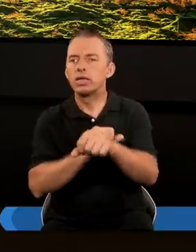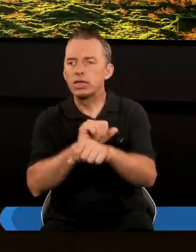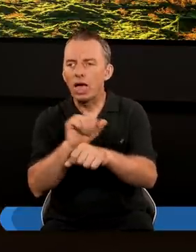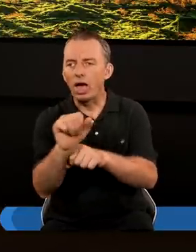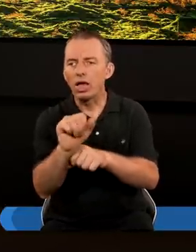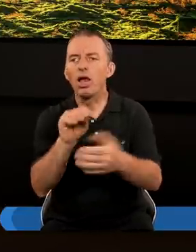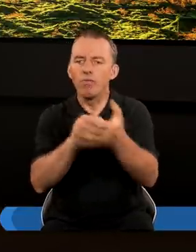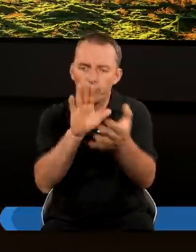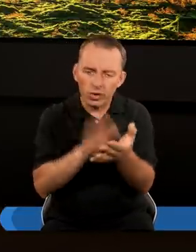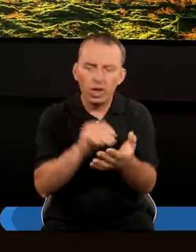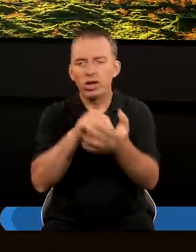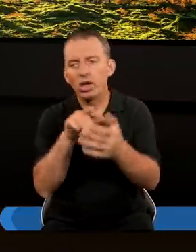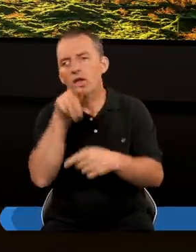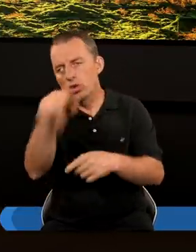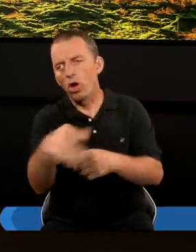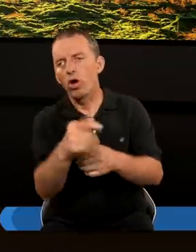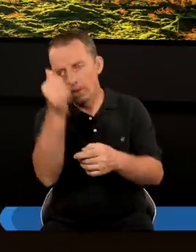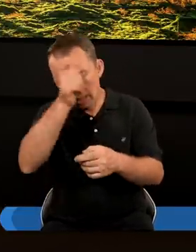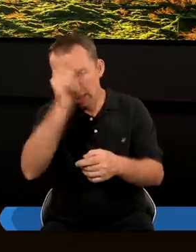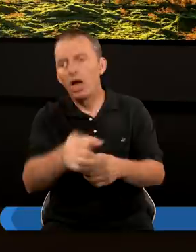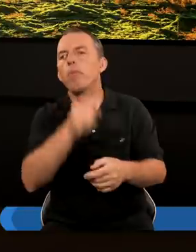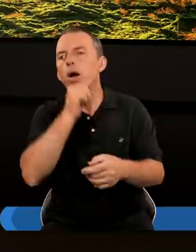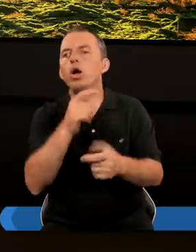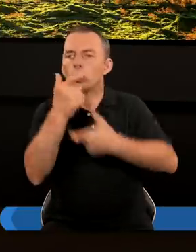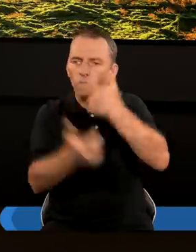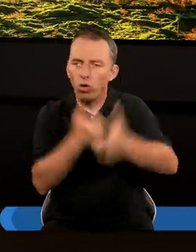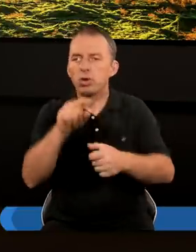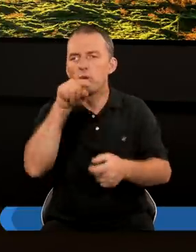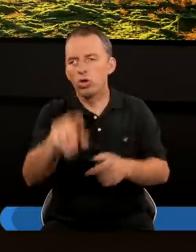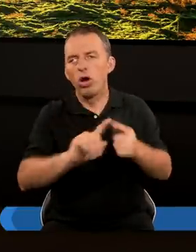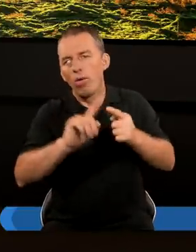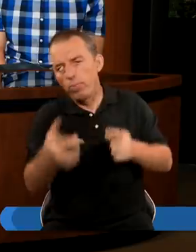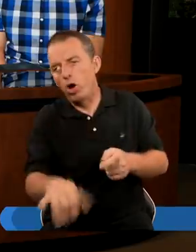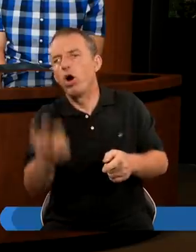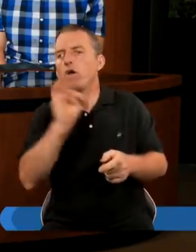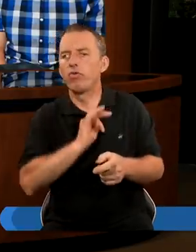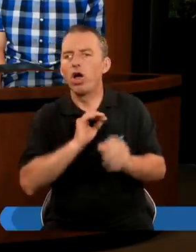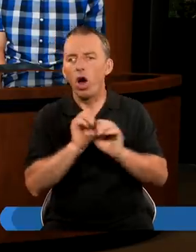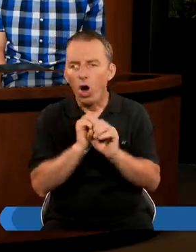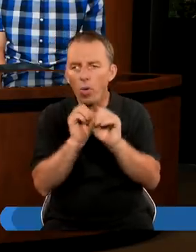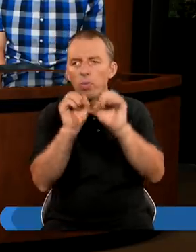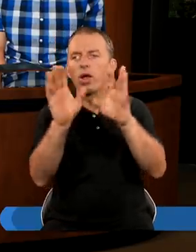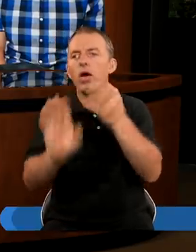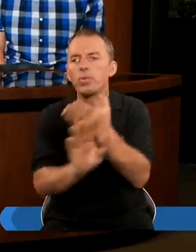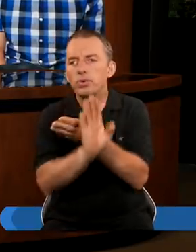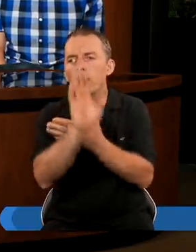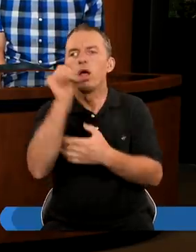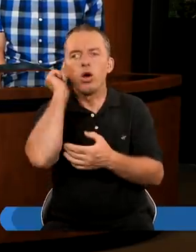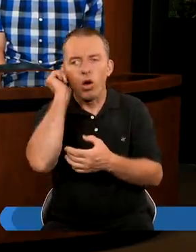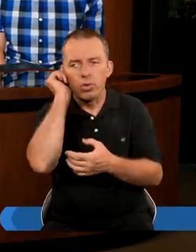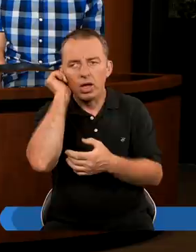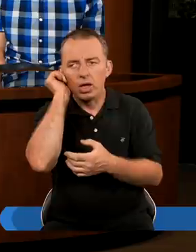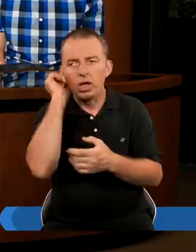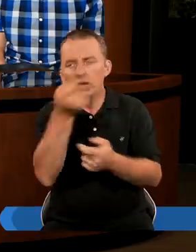Jest Wpisaniem się W ten nurt Babilonu Zrobimy to Po swojemu Księga Apokalipsy Generalnie przedstawia